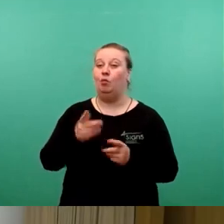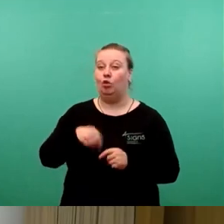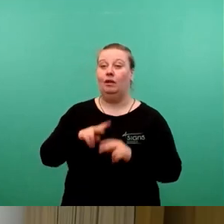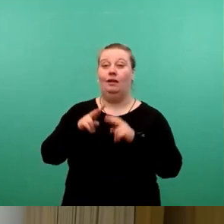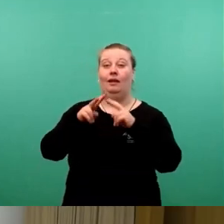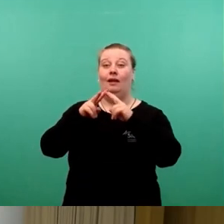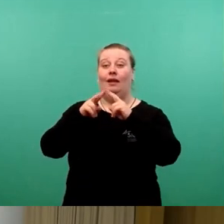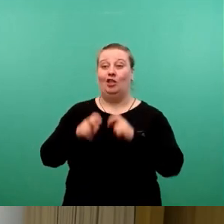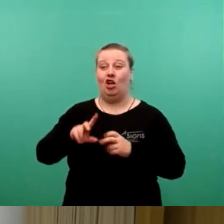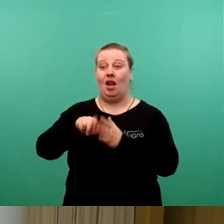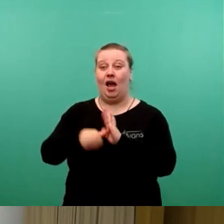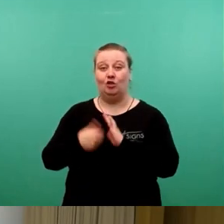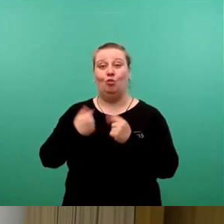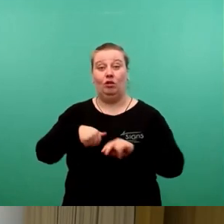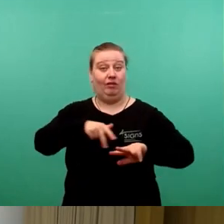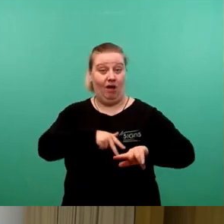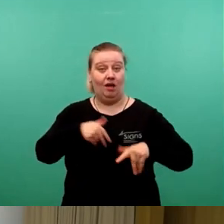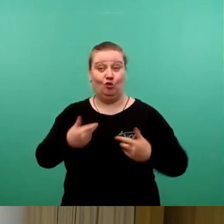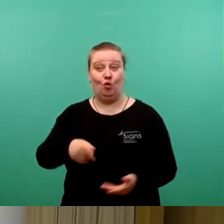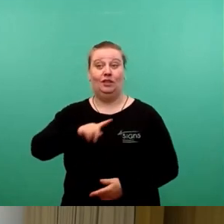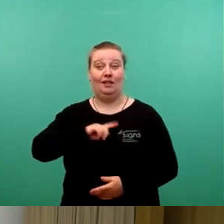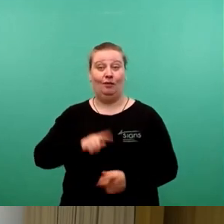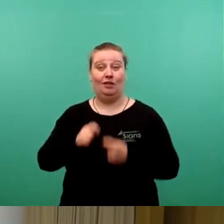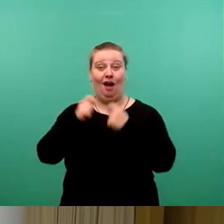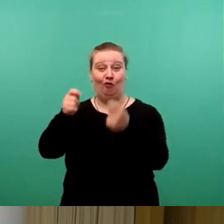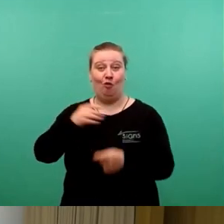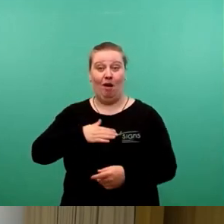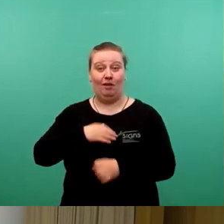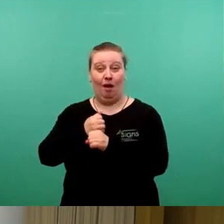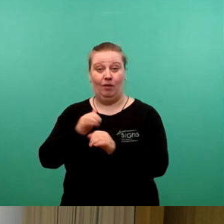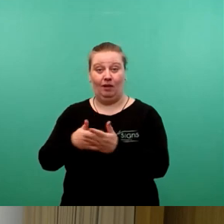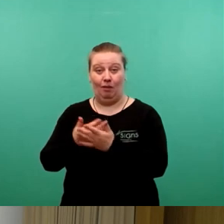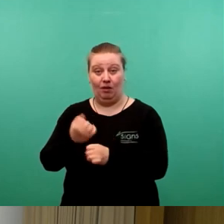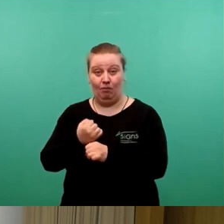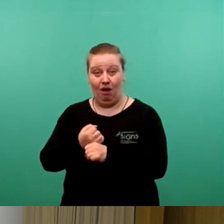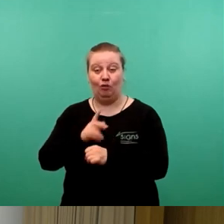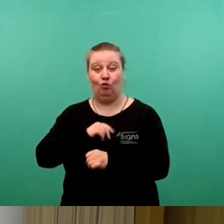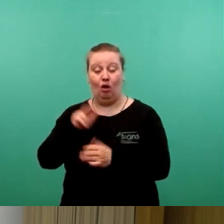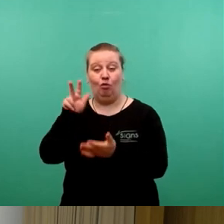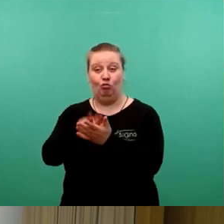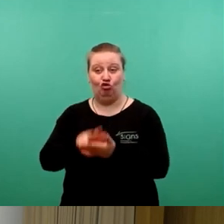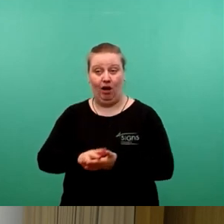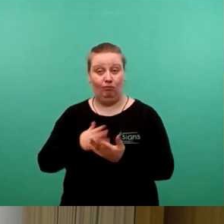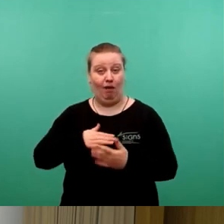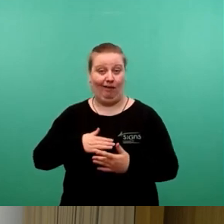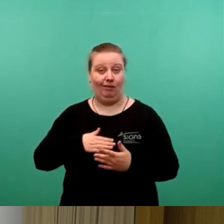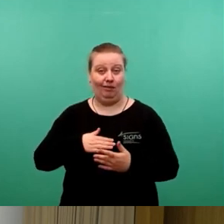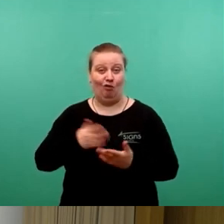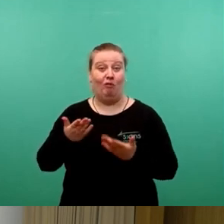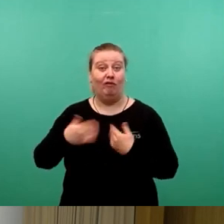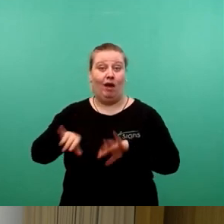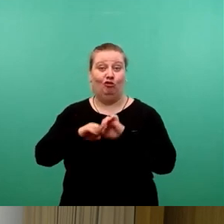abnehmen, dass es das in der Realität gibt. Ich habe selber so einen Antrag für meinen Arbeitgeber gestellt und die entsprechenden Bescheide auf meinem Schreibtisch liegen vom Freistaat.